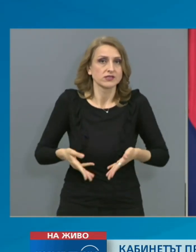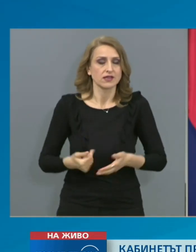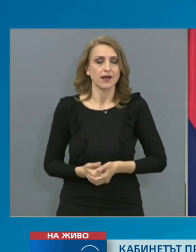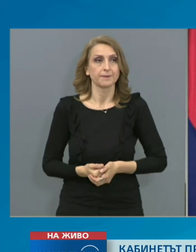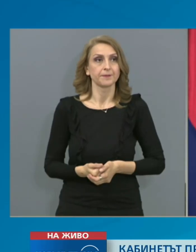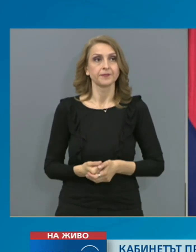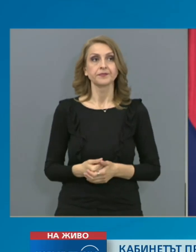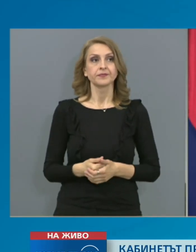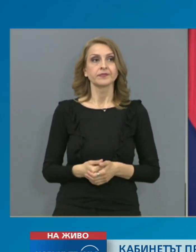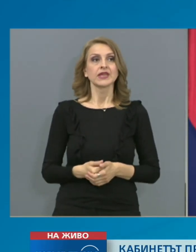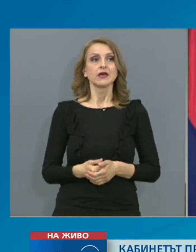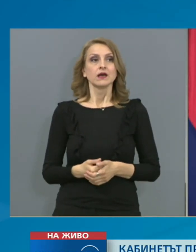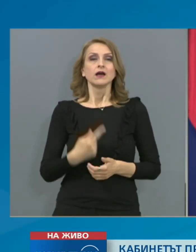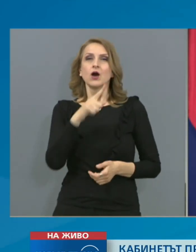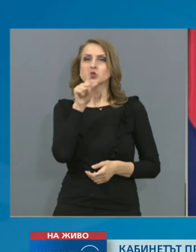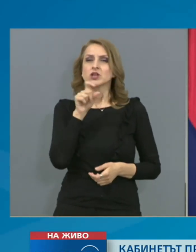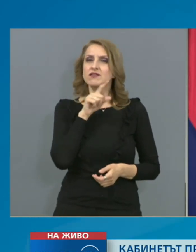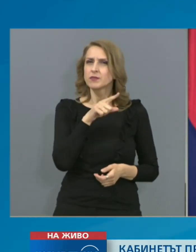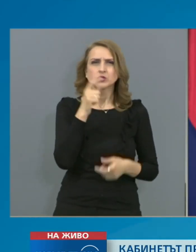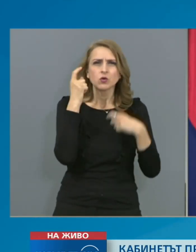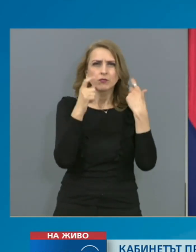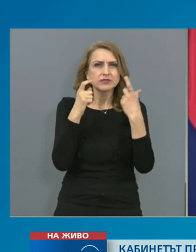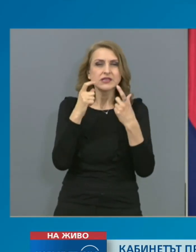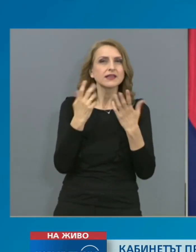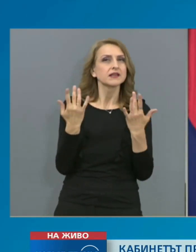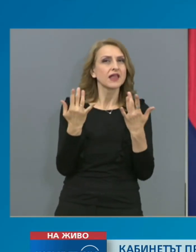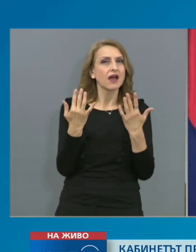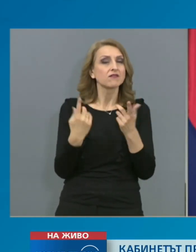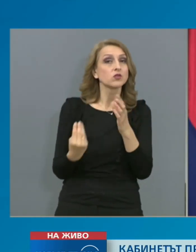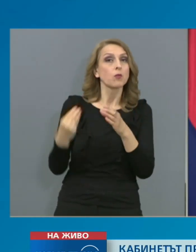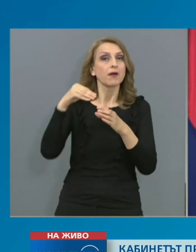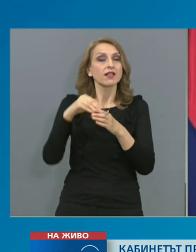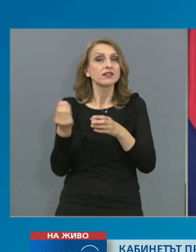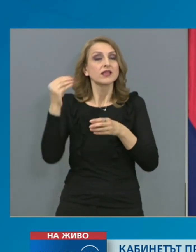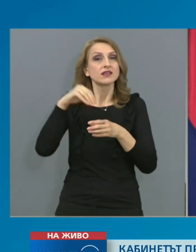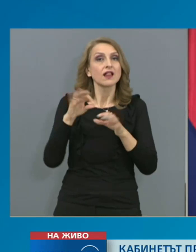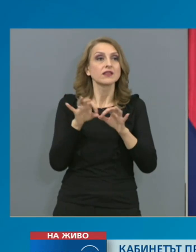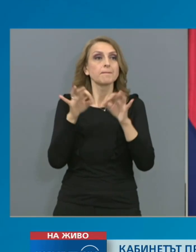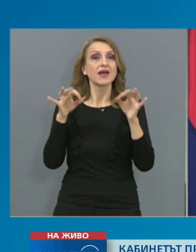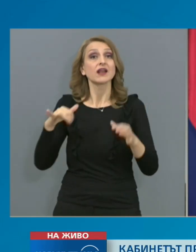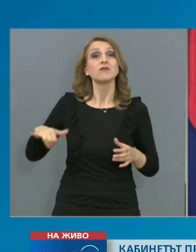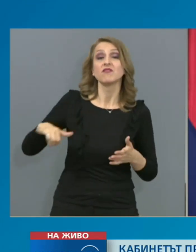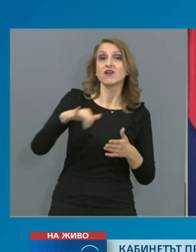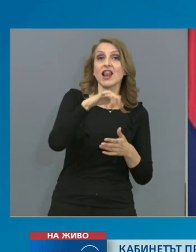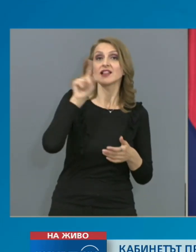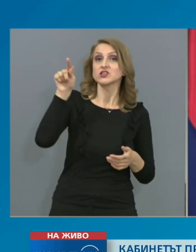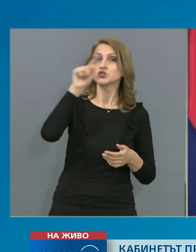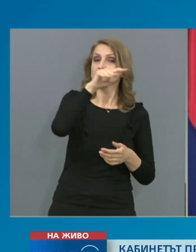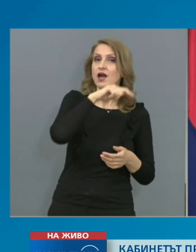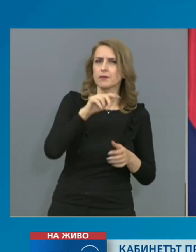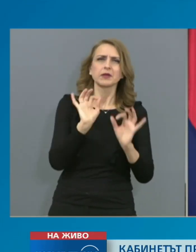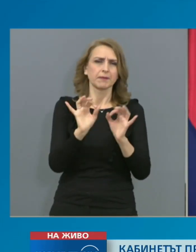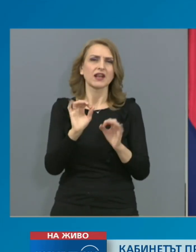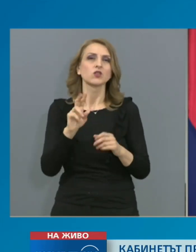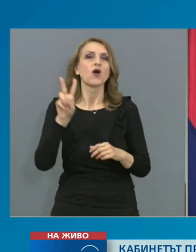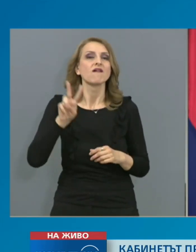Роменов, Вестник, Монитор, Телеграф, мене да попитам, обмисляте ли някакви допълнителни мерки политилищата? Тъй като дали във Виена